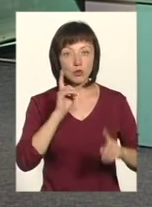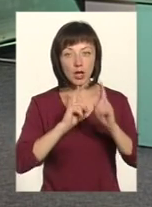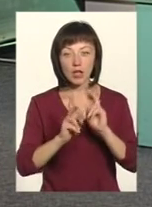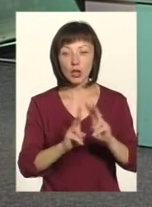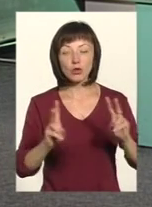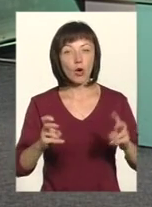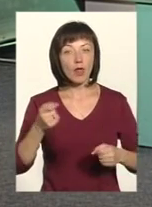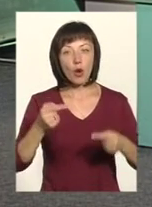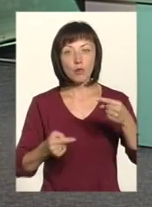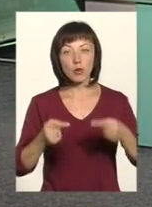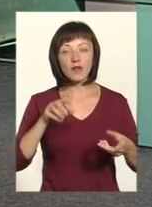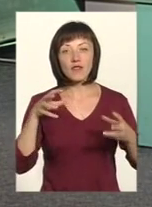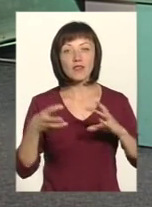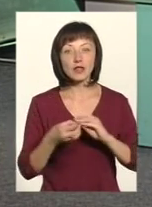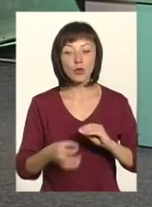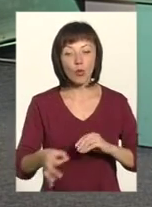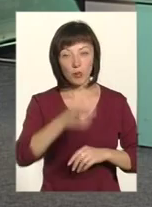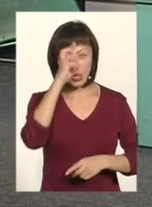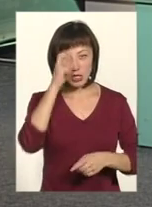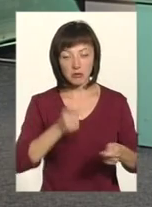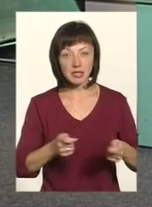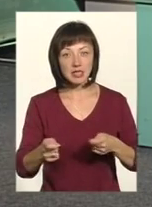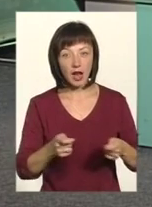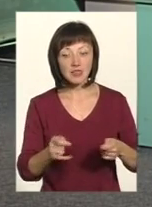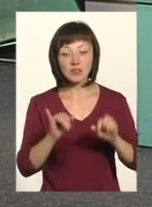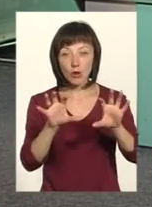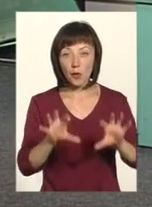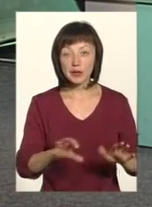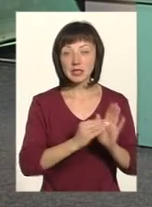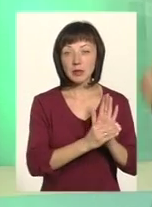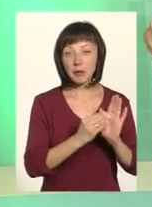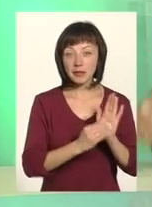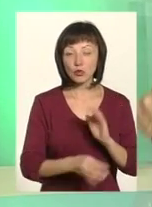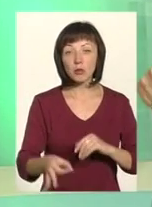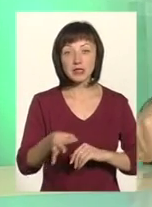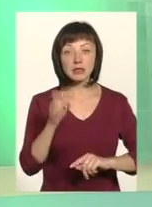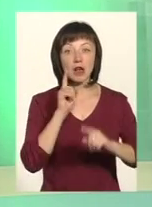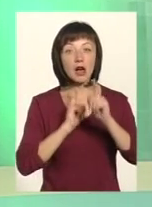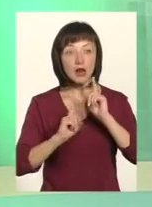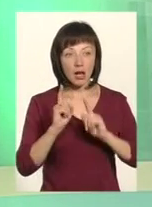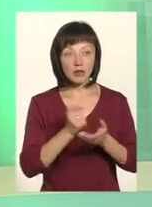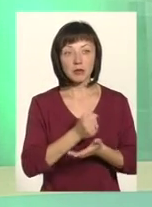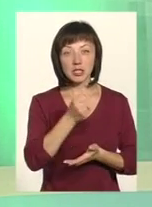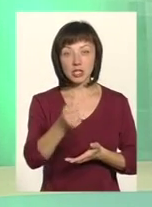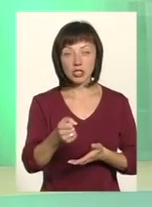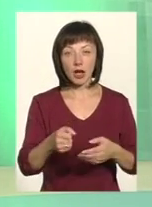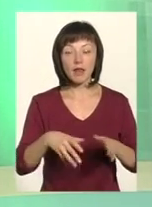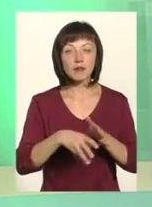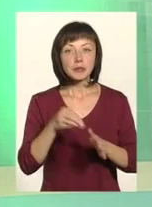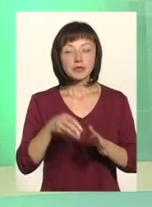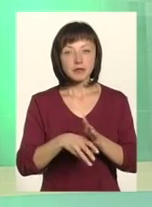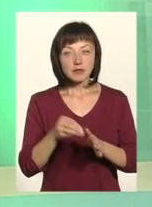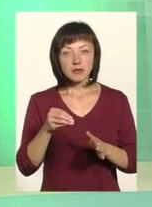Нам ніхто не оспорював висновок обласної державної адміністрації. І в законі прописано, що обласна рада призначає вибори. В